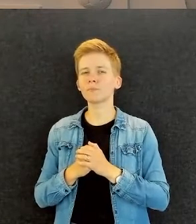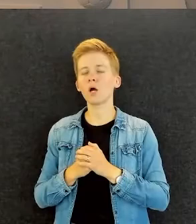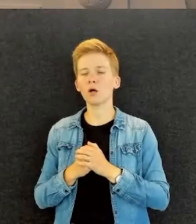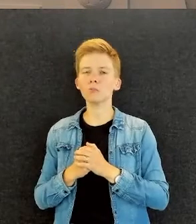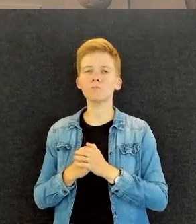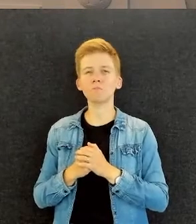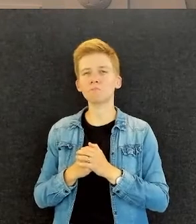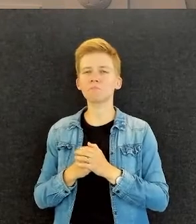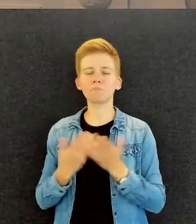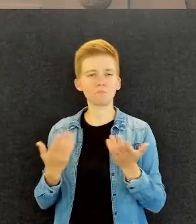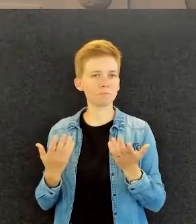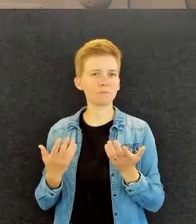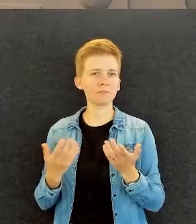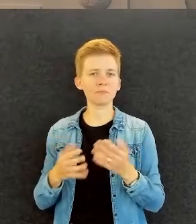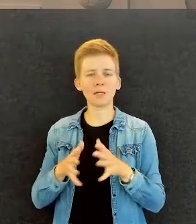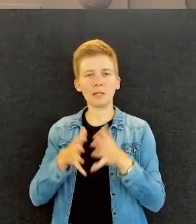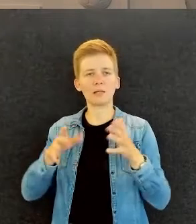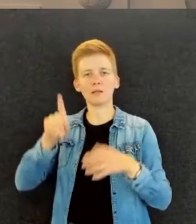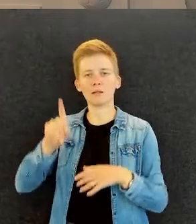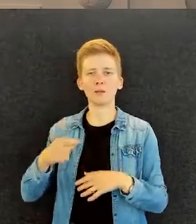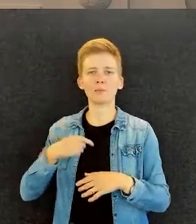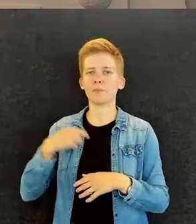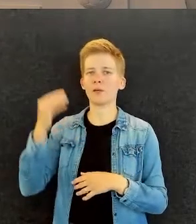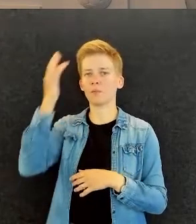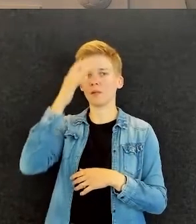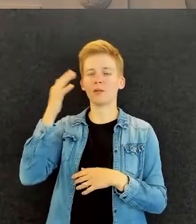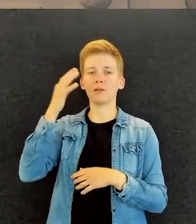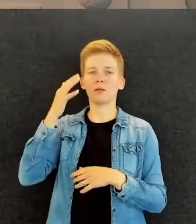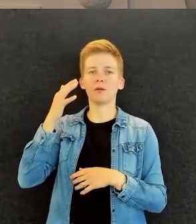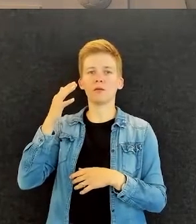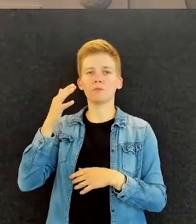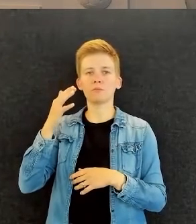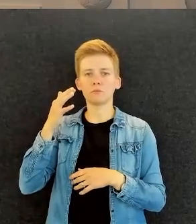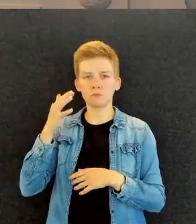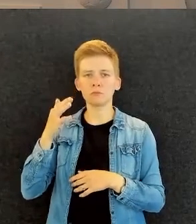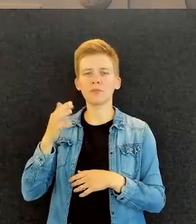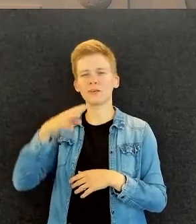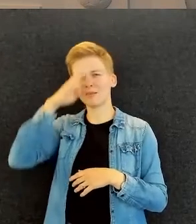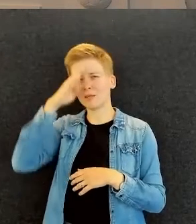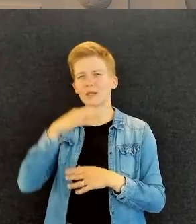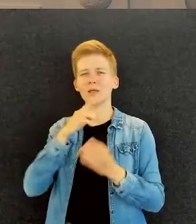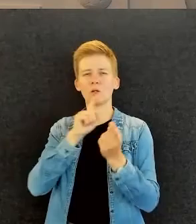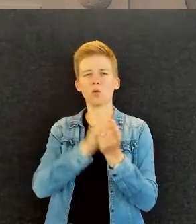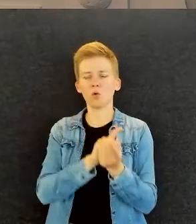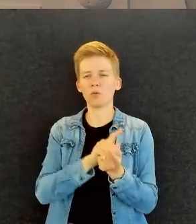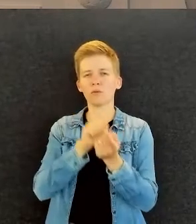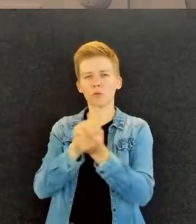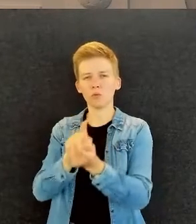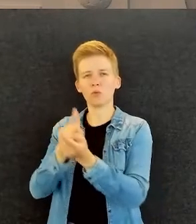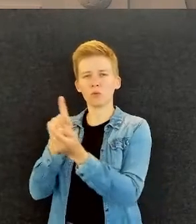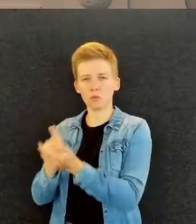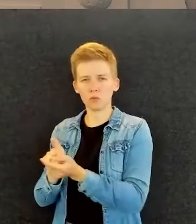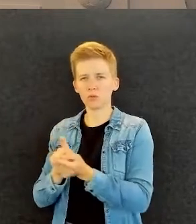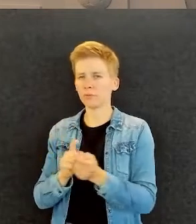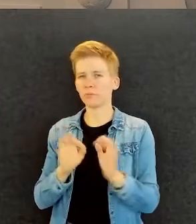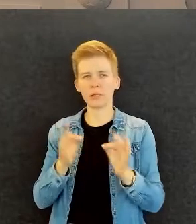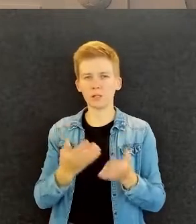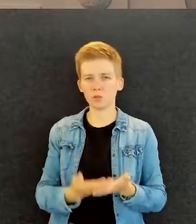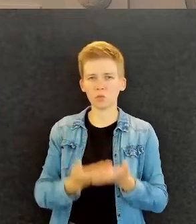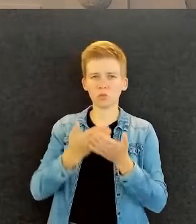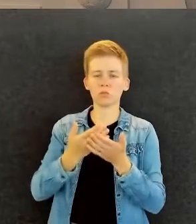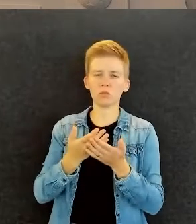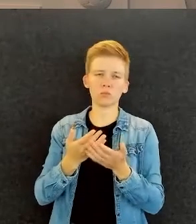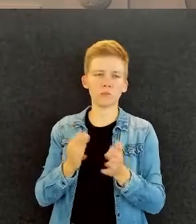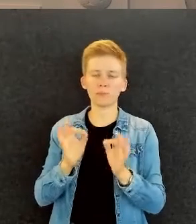Mä ehkä tässä kohtaa eniten mietin sitä, että ne on tosi henkilökohtaisia ne tuen tarpeet ja mitä tarvitaan.